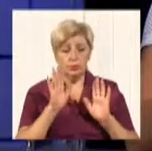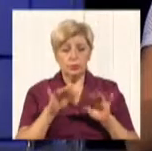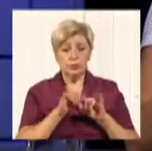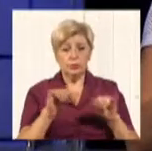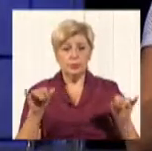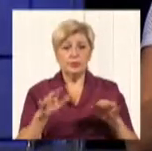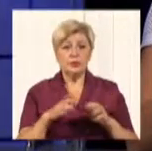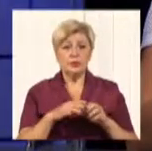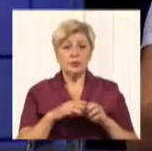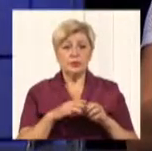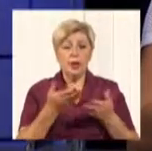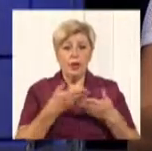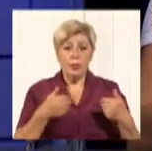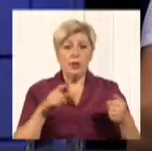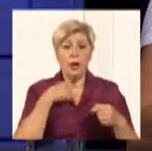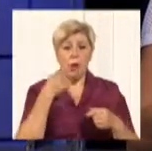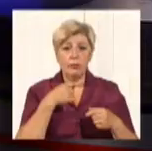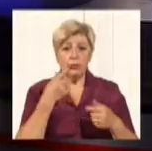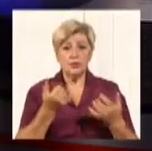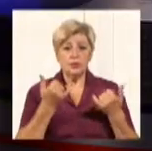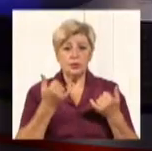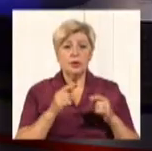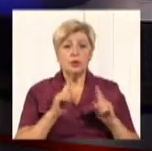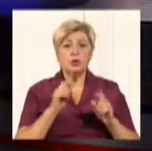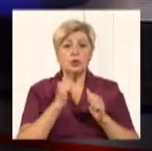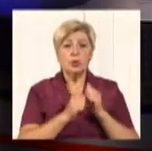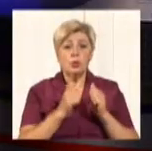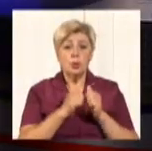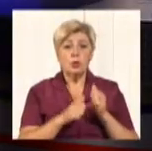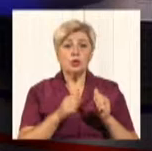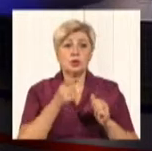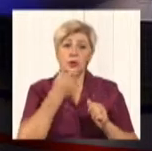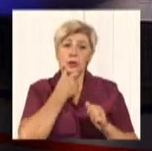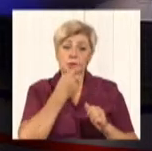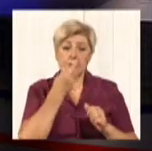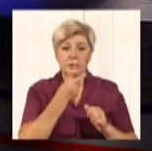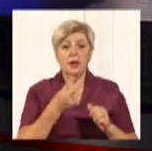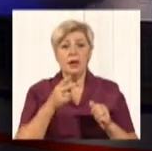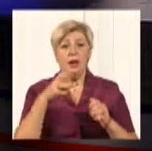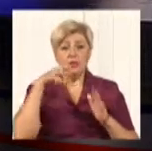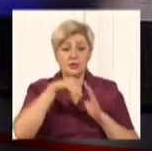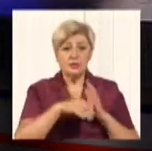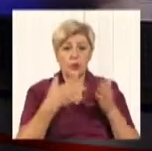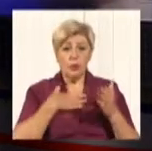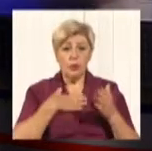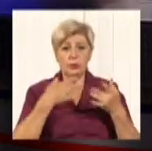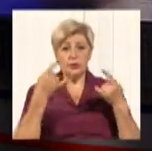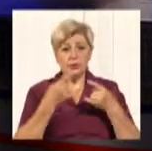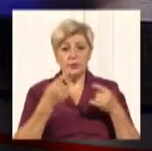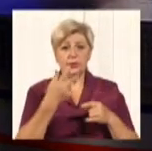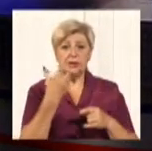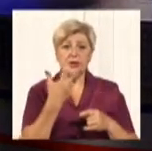говоримо зараз, що кожен споживач в своєму телевізорі матиме 32 загальнонаціональних,